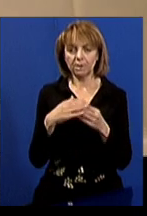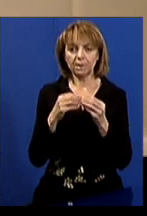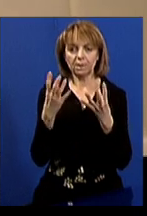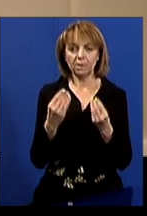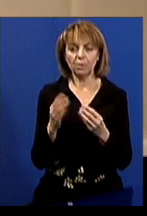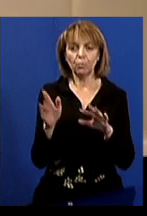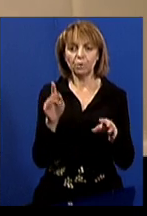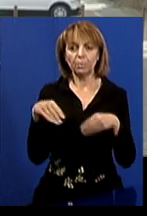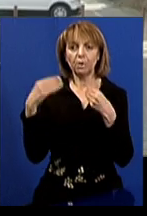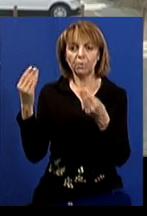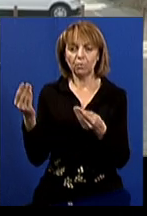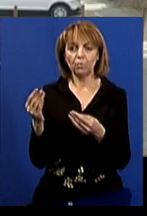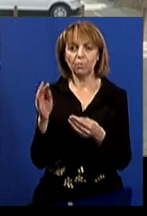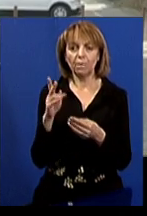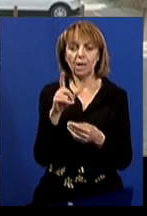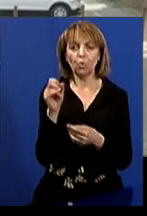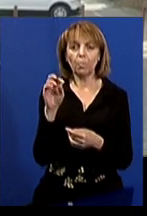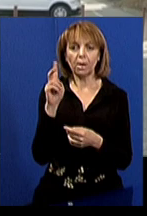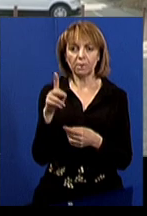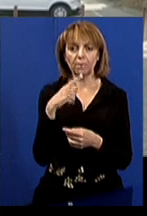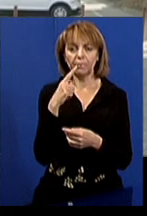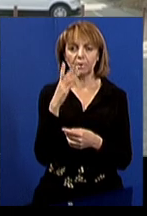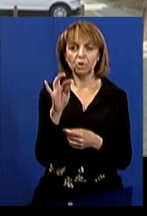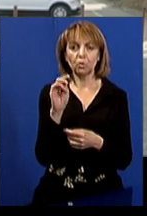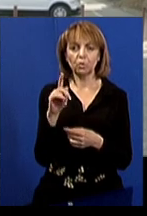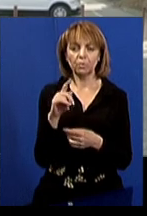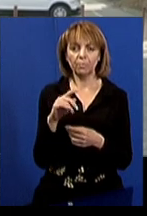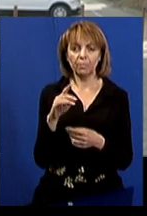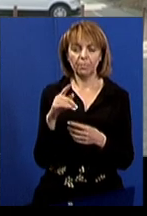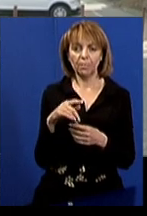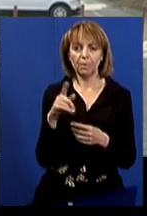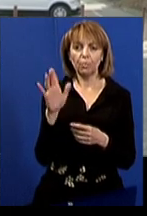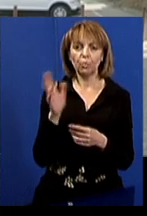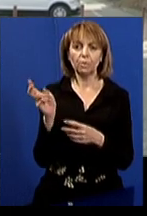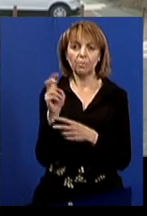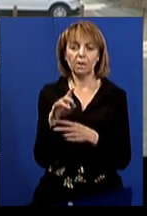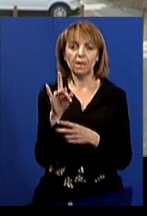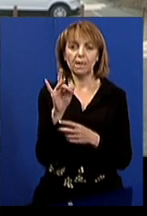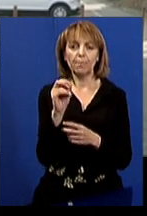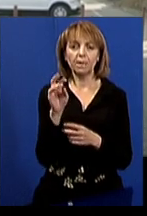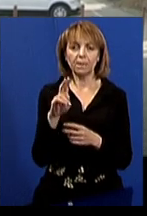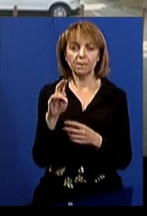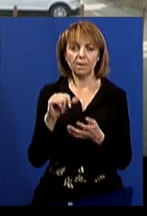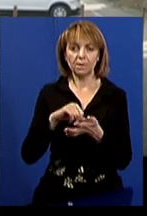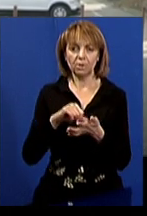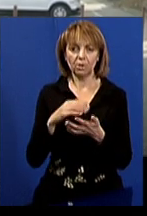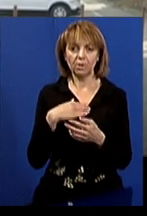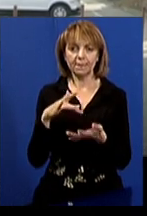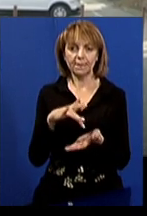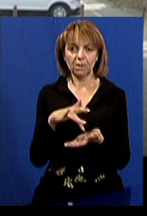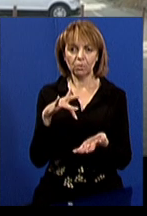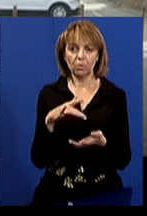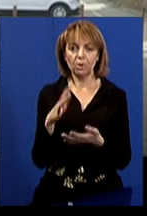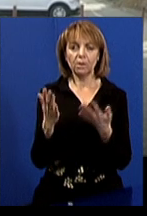Після її передадуть до екопарку, каже Владислав Ксьонц, речник екопарку. «Він буде проходити реабілітацію на території нашого центру.